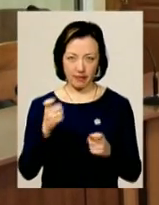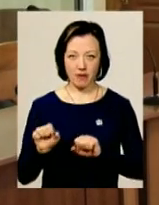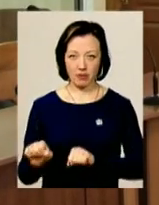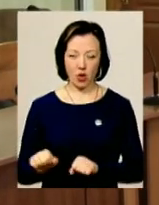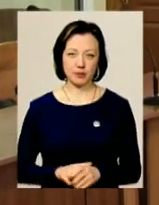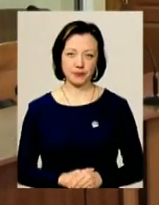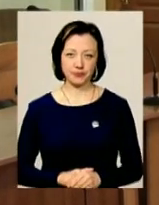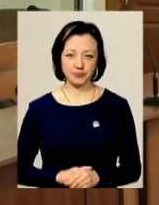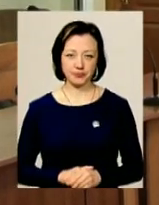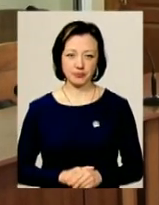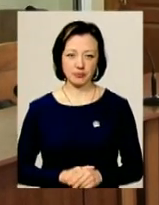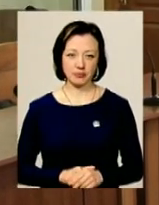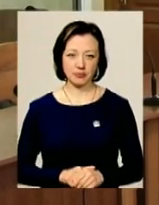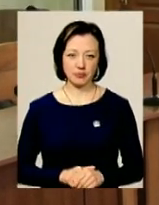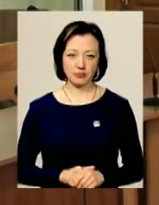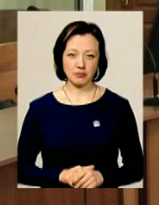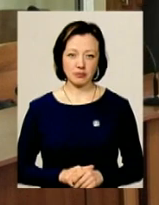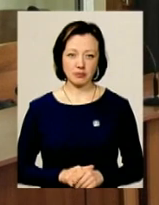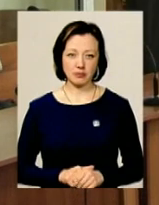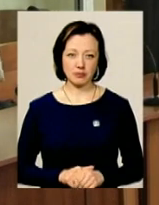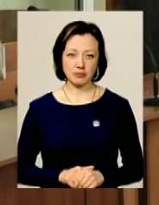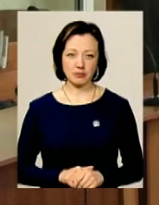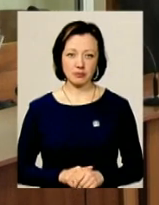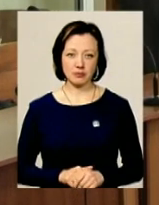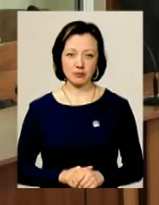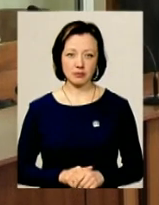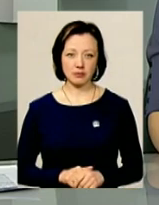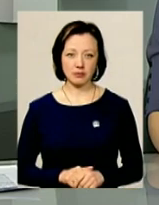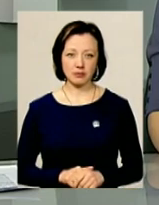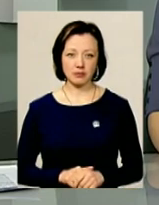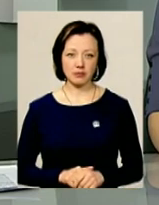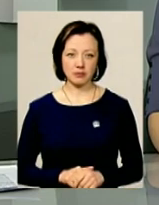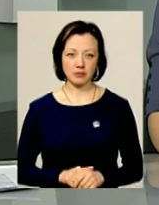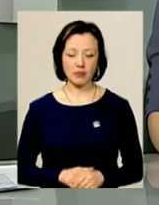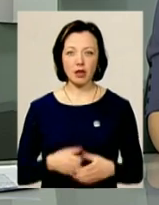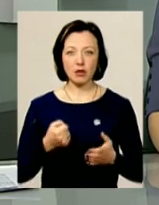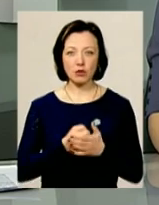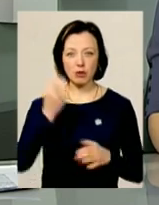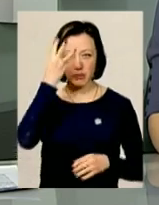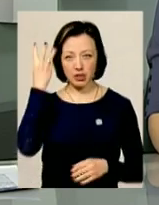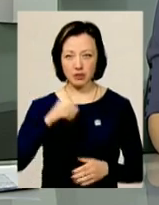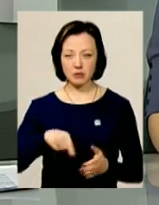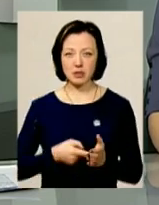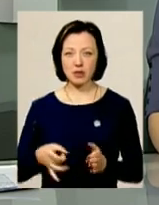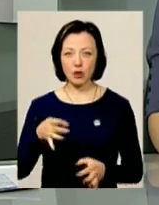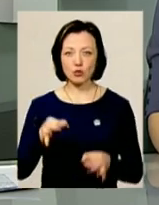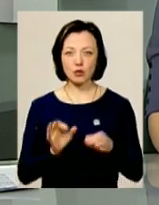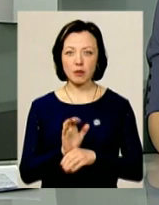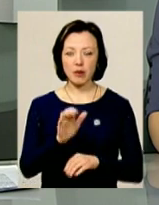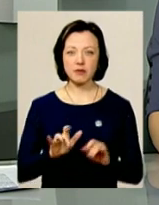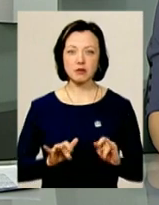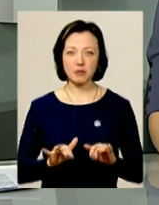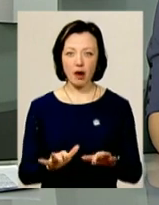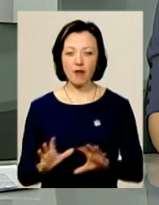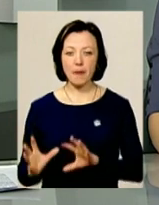захисник. Вікторія Паламар, Іван Мовчан, новини Поділля, центр. До Хмельницького міськрайонного суду направлено справу